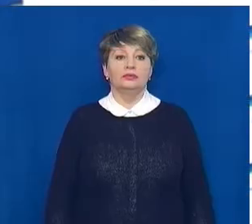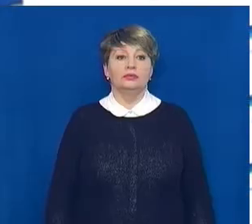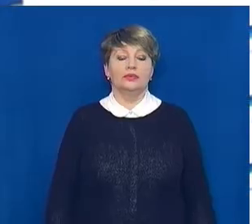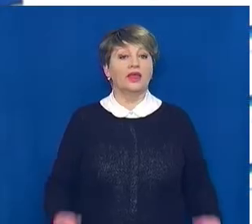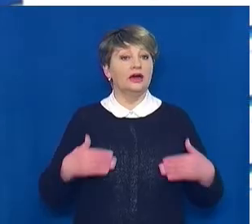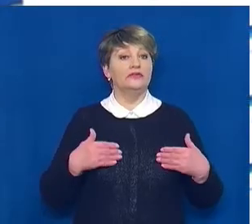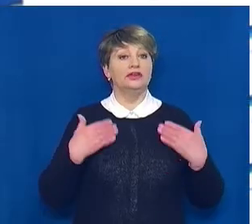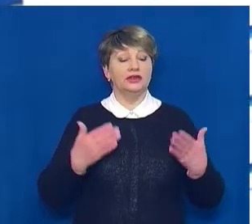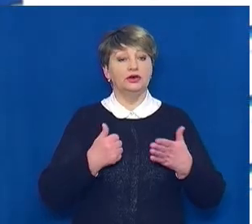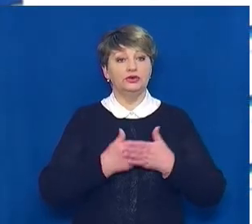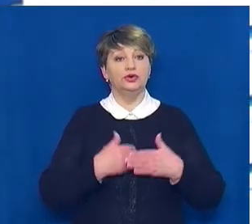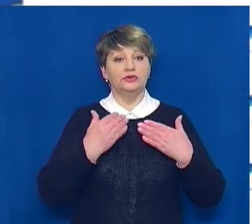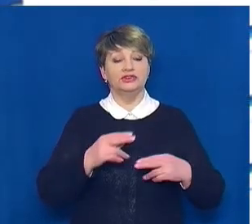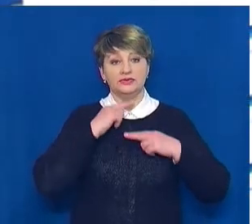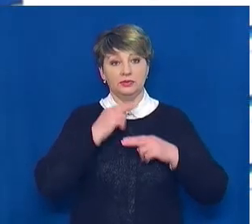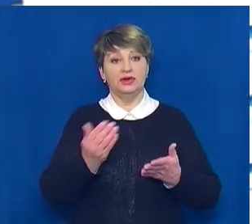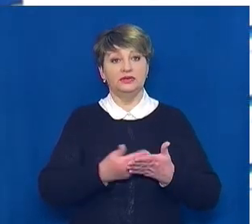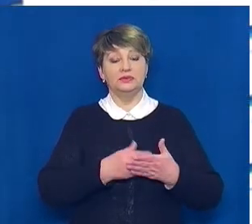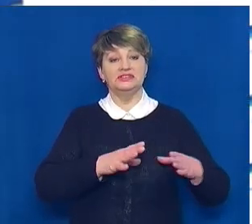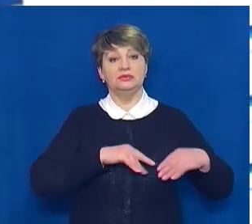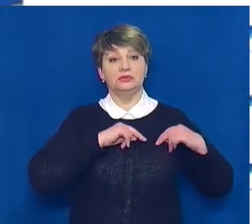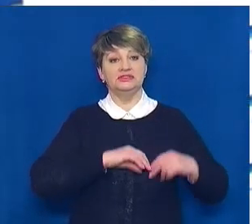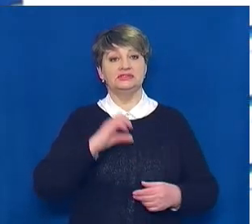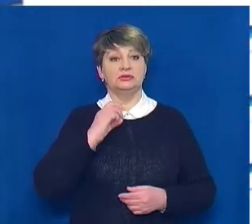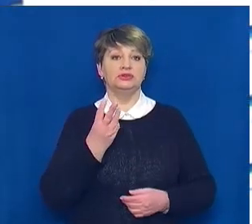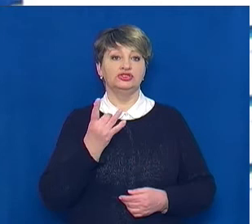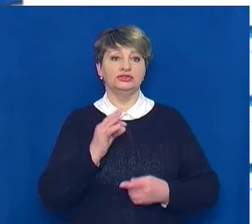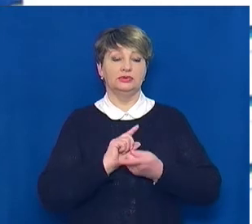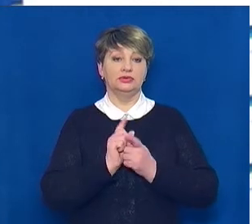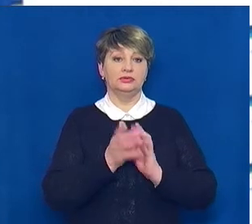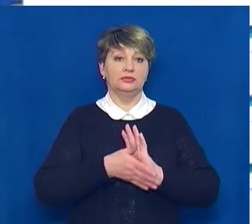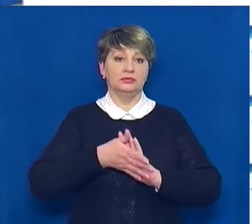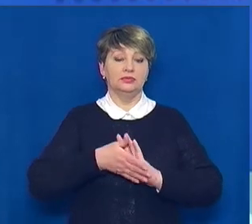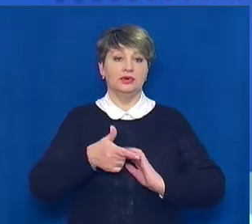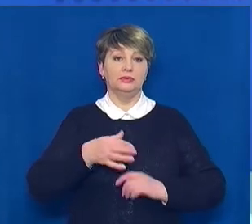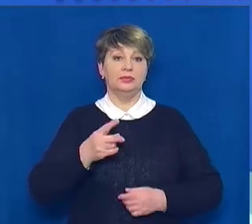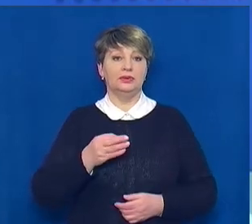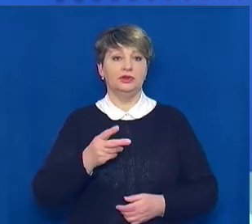Вітаю до вашої ваги новини. У студії працює Станіслав Шемет, жестова мова Галина Абраменко.